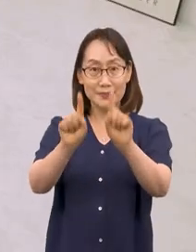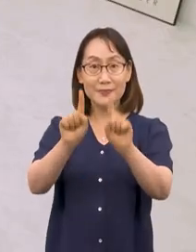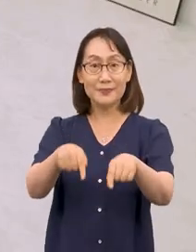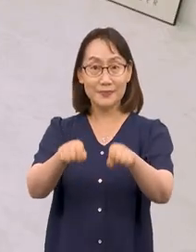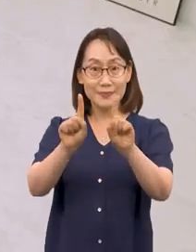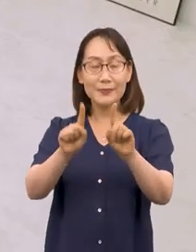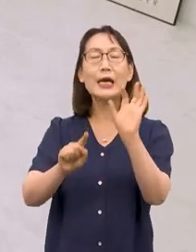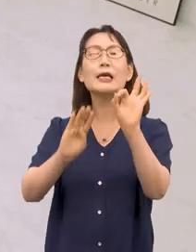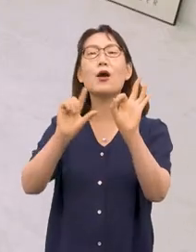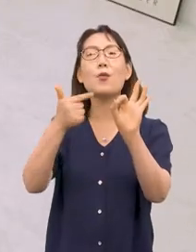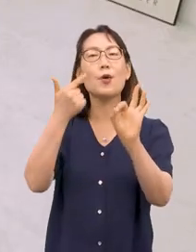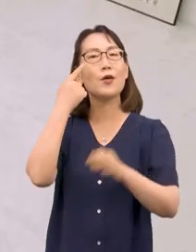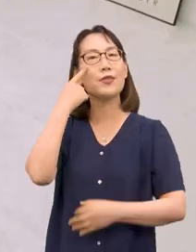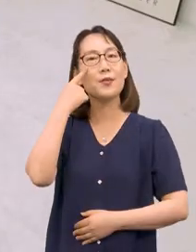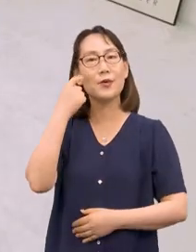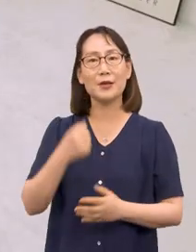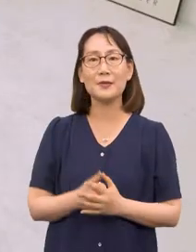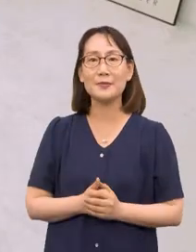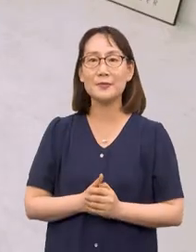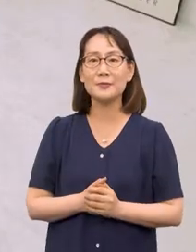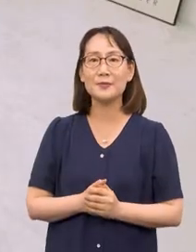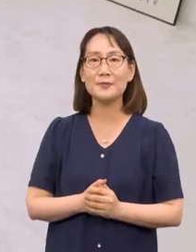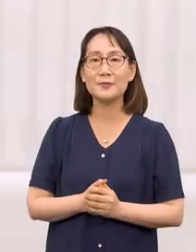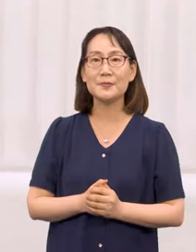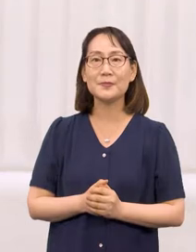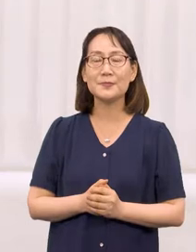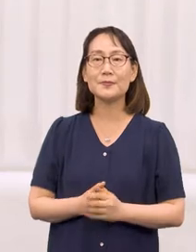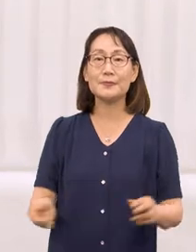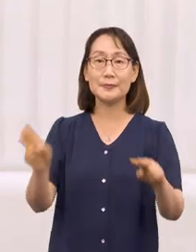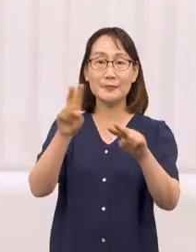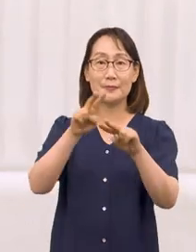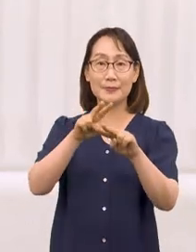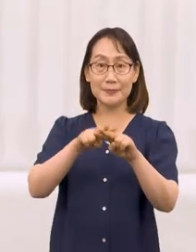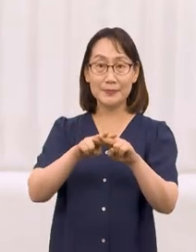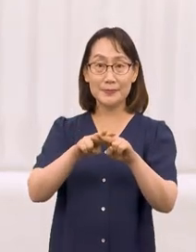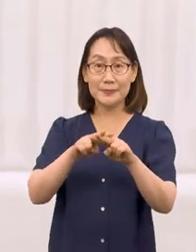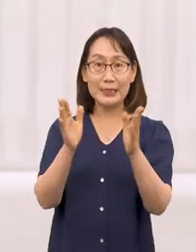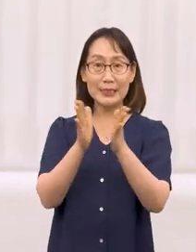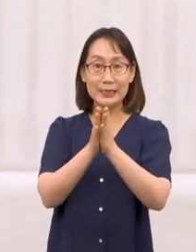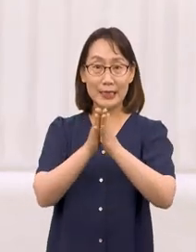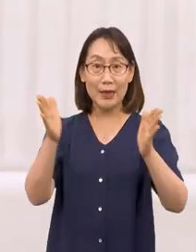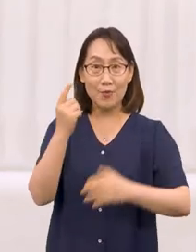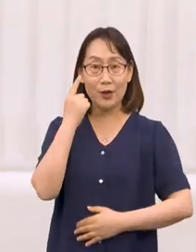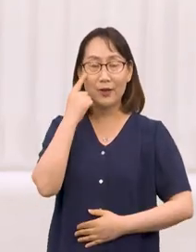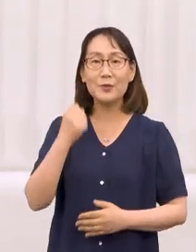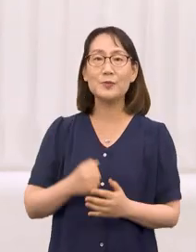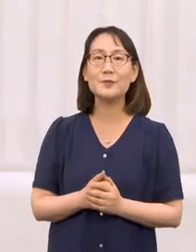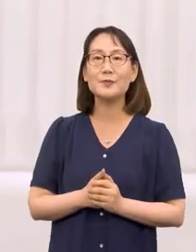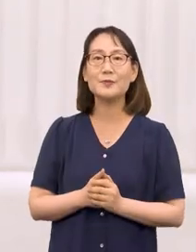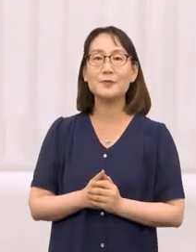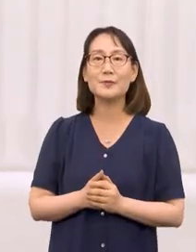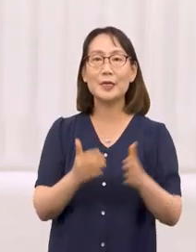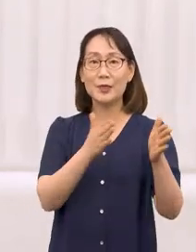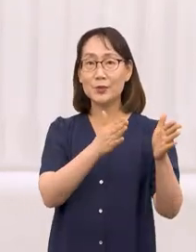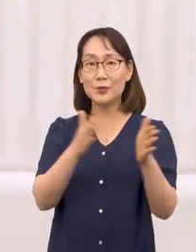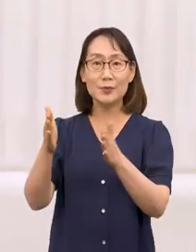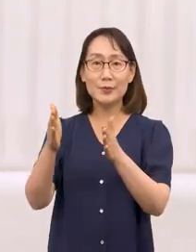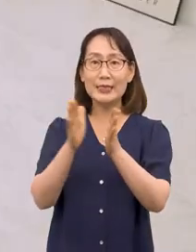10번 진행해 보도록 하겠습니다. 바로 앉아주시고 시작해 보도록 하겠습니다. 준비